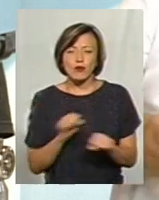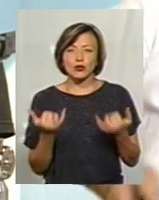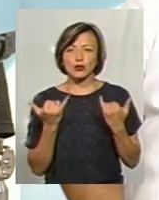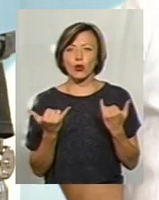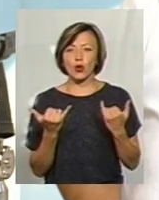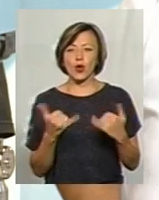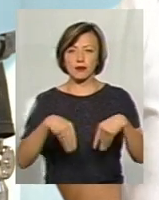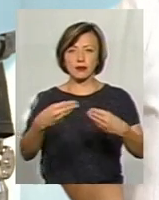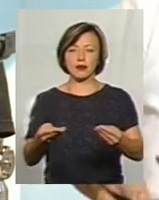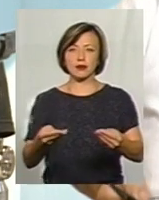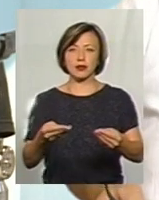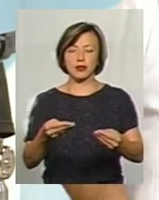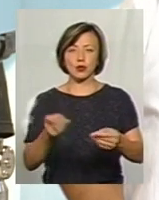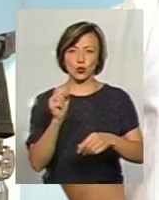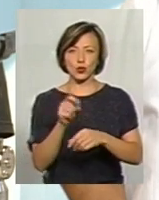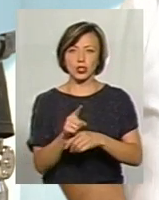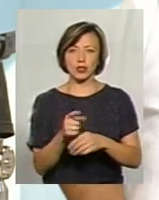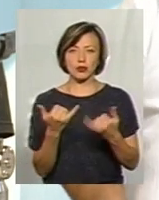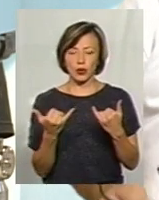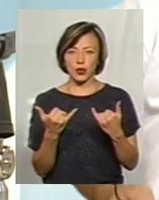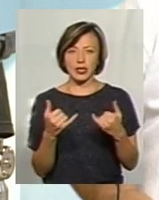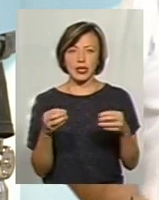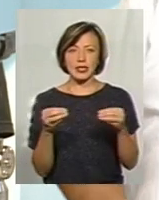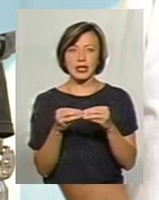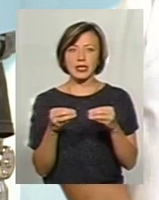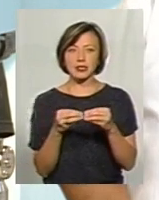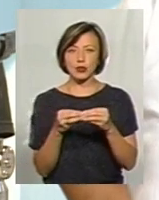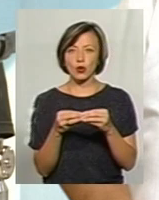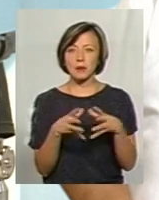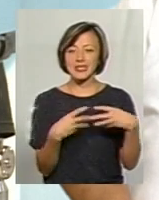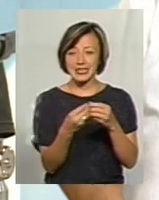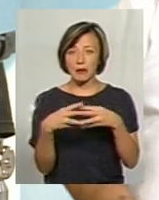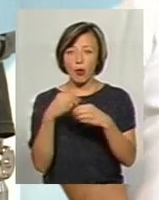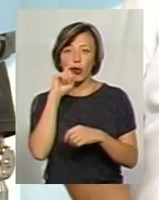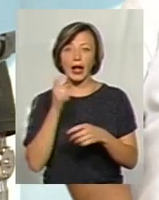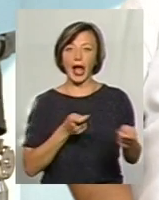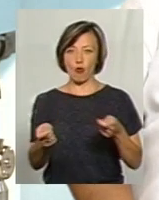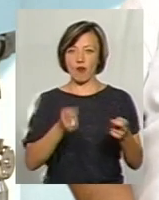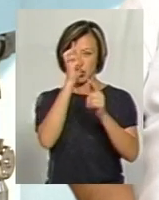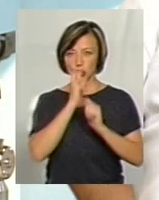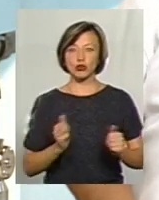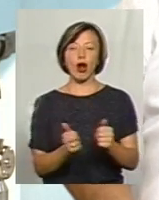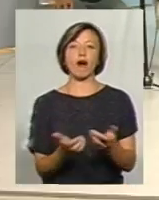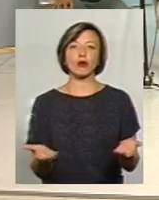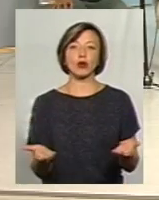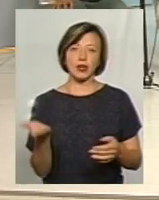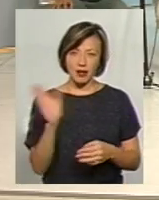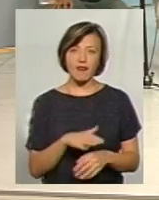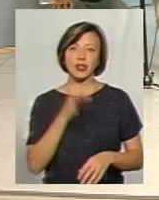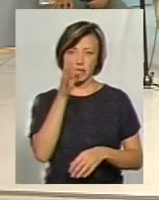сьогодні доручити, уже сьогодні, десятьом сім'ям Україні керувати державою. Ну,